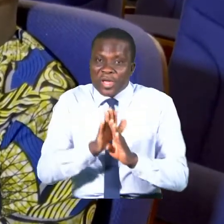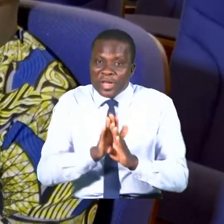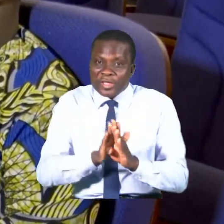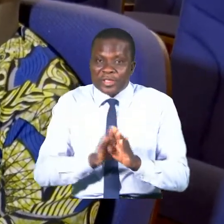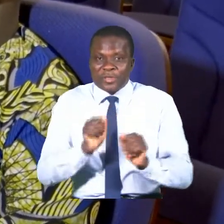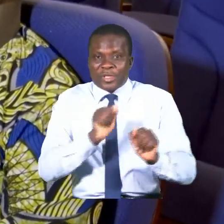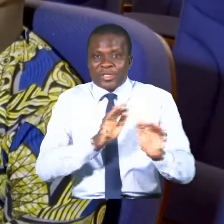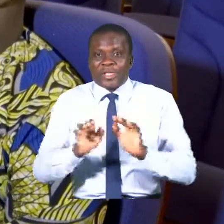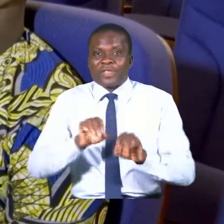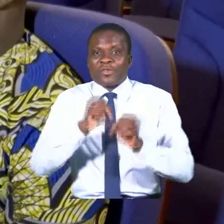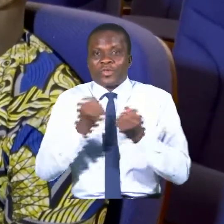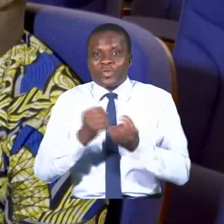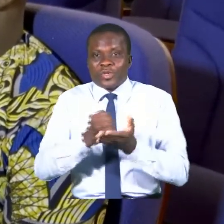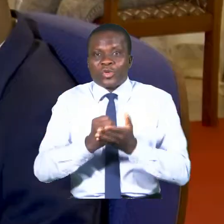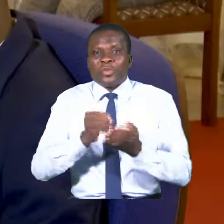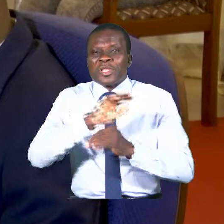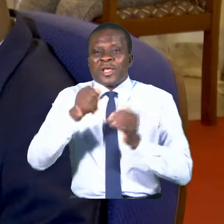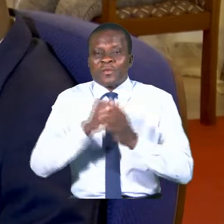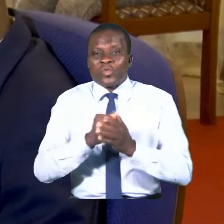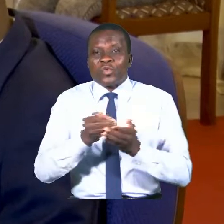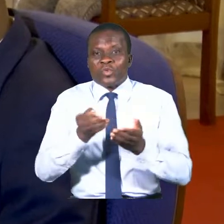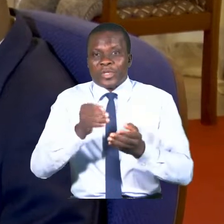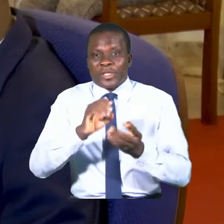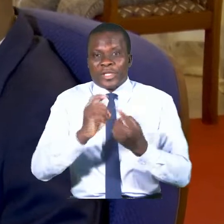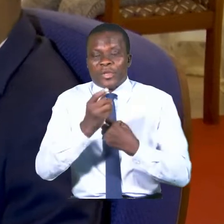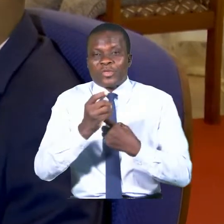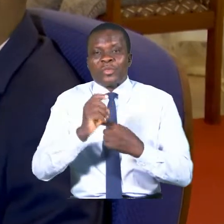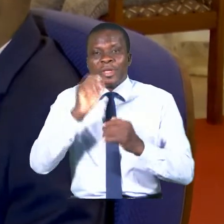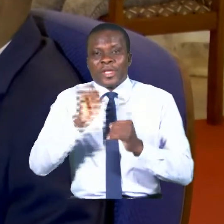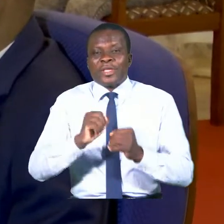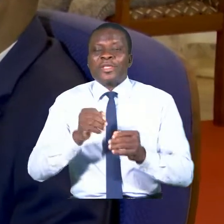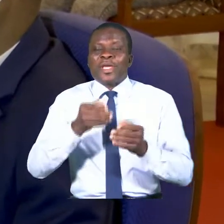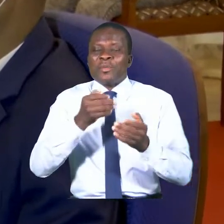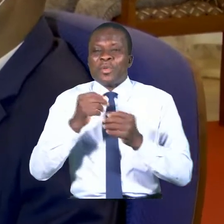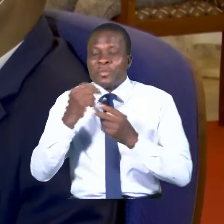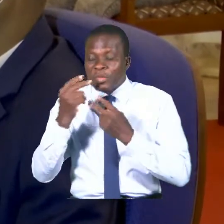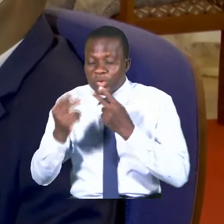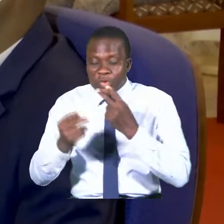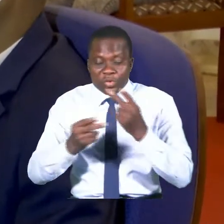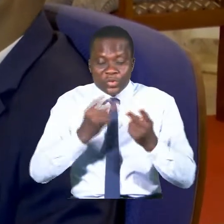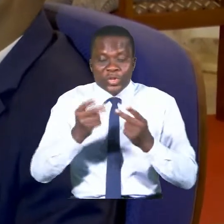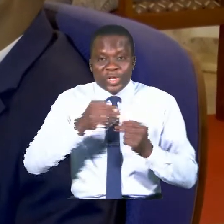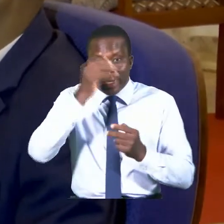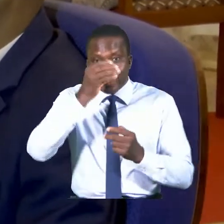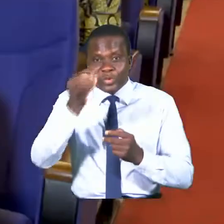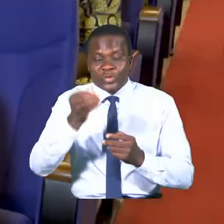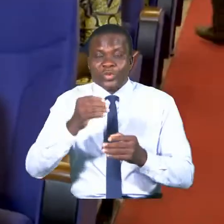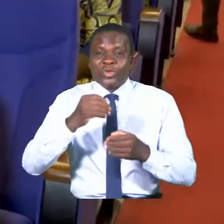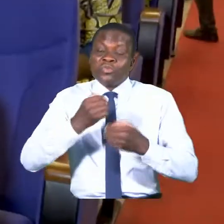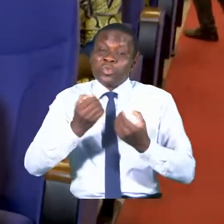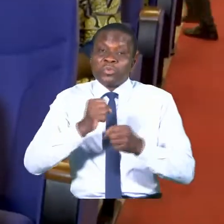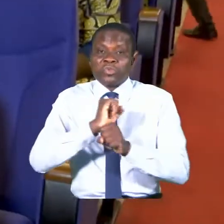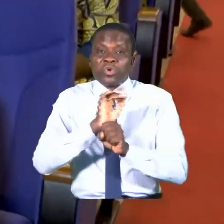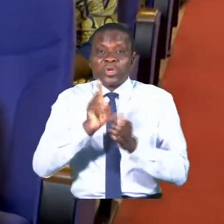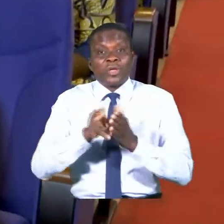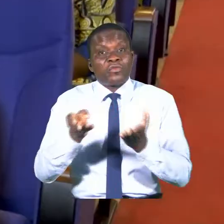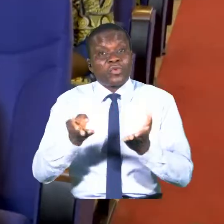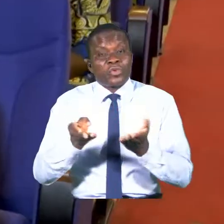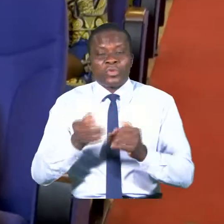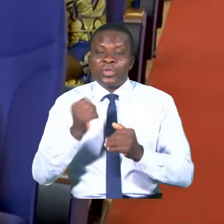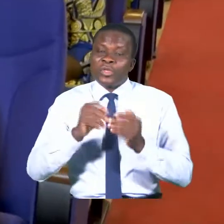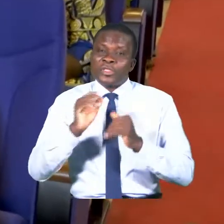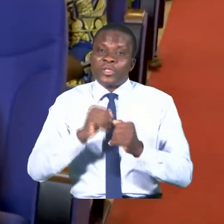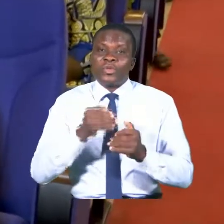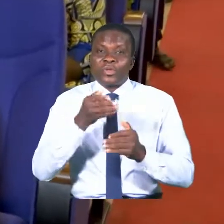activités socio-économiques dans tous les secteurs, y compris le tourisme et la culture. Crise sanitaire oblige, c'est un regain d